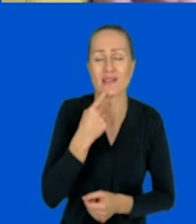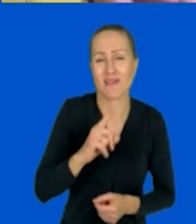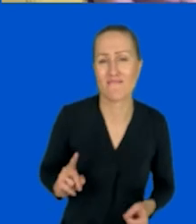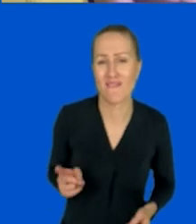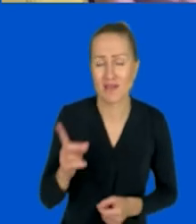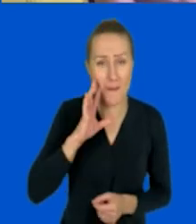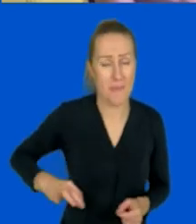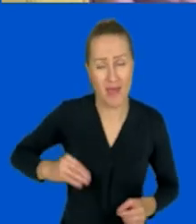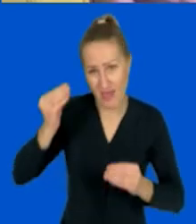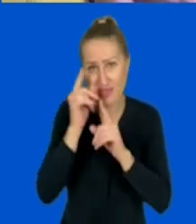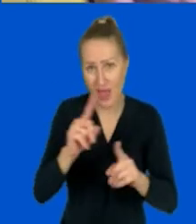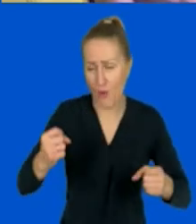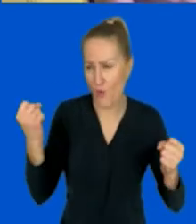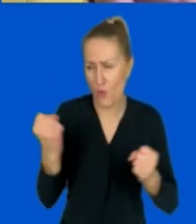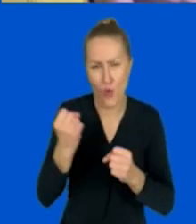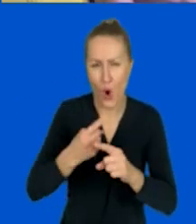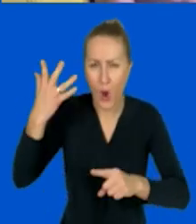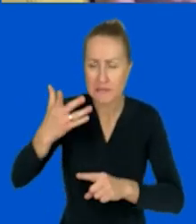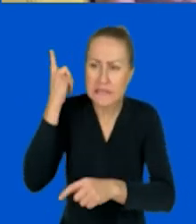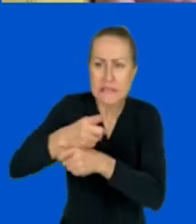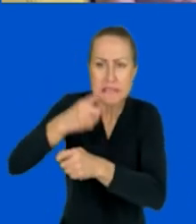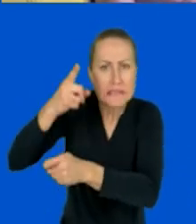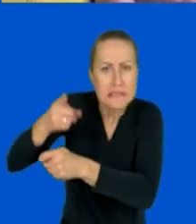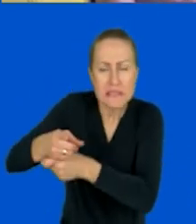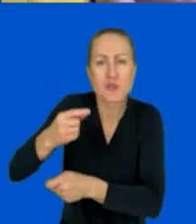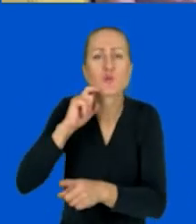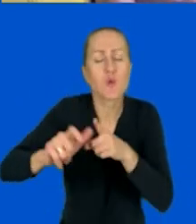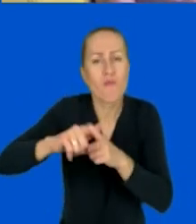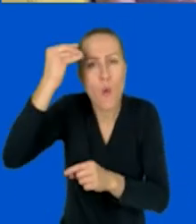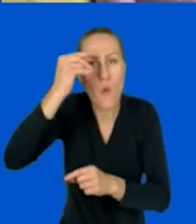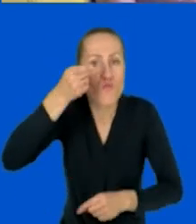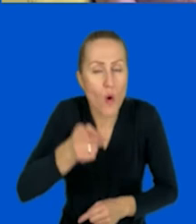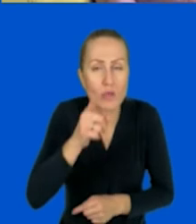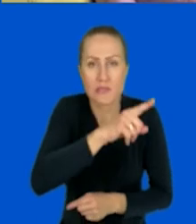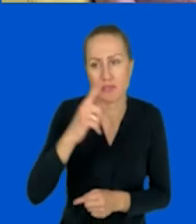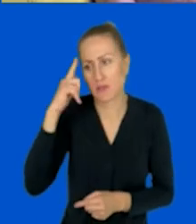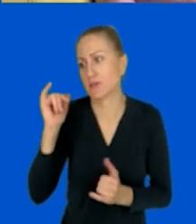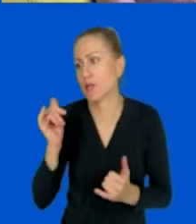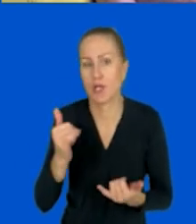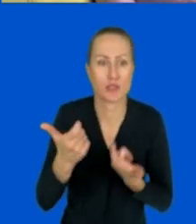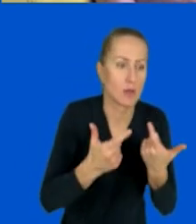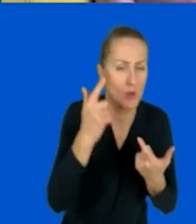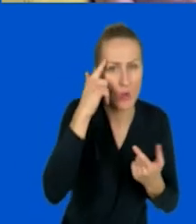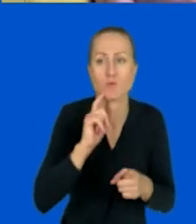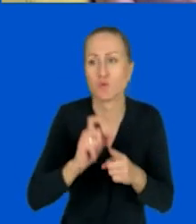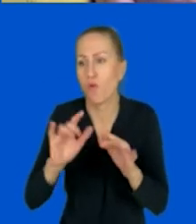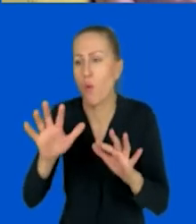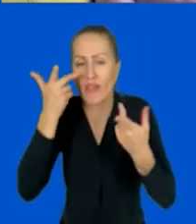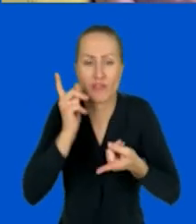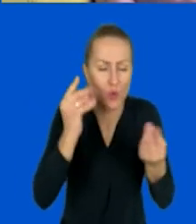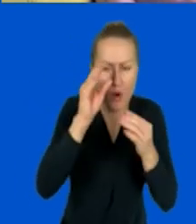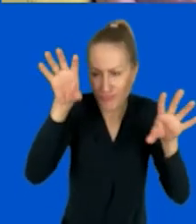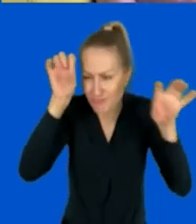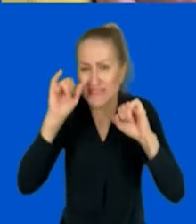i zadawała miliony słówek do nauczenia się, szukał rozwiązania, żeby tych słówek uczyć się szybciej, łatwiej i przyjemniej. No i